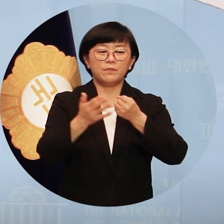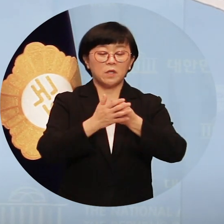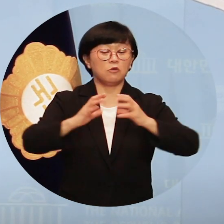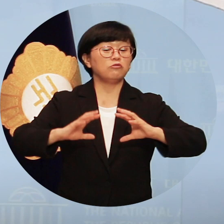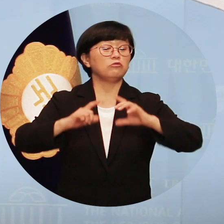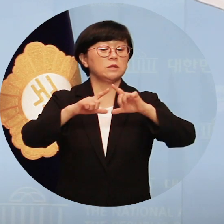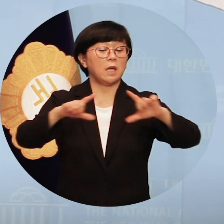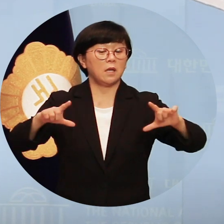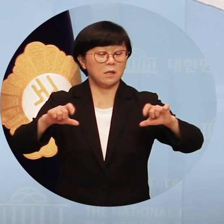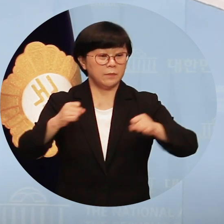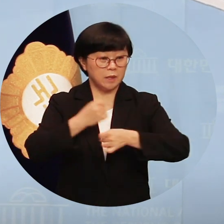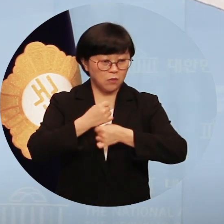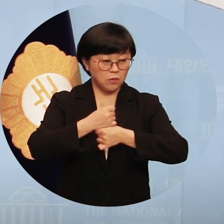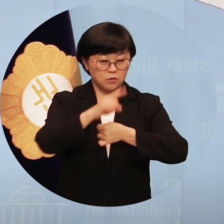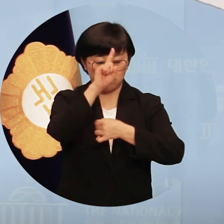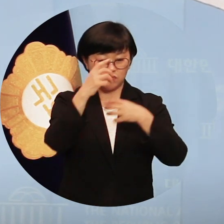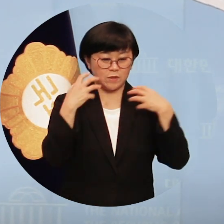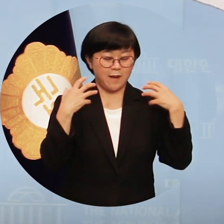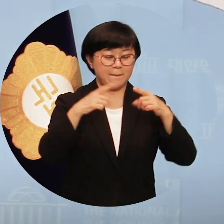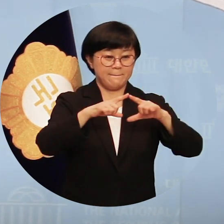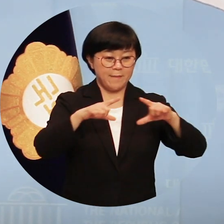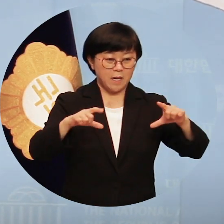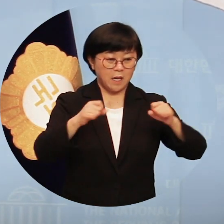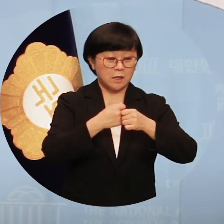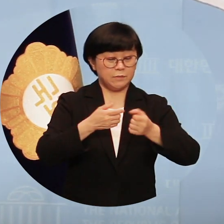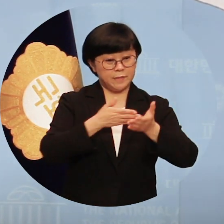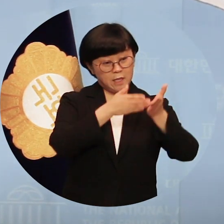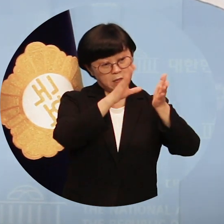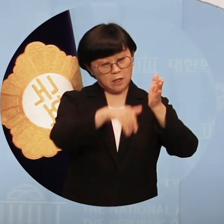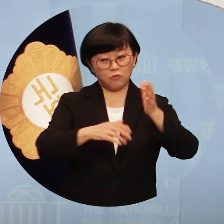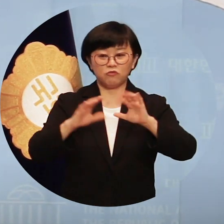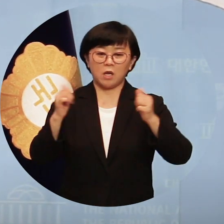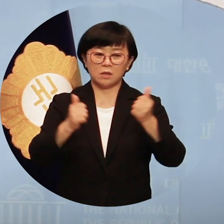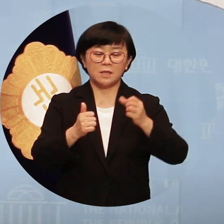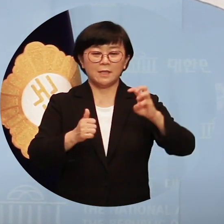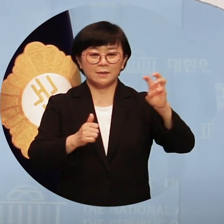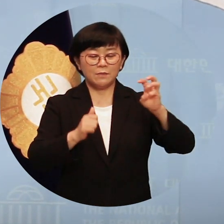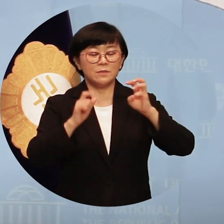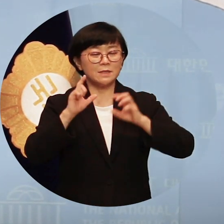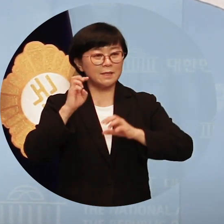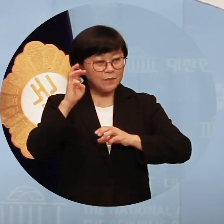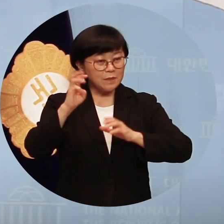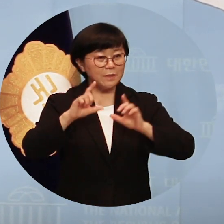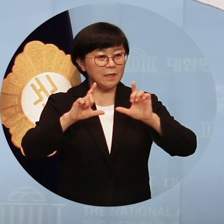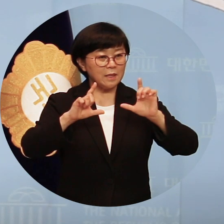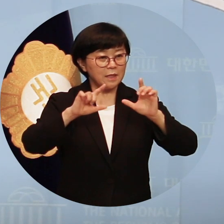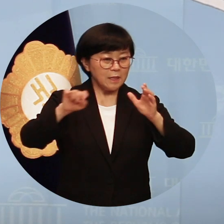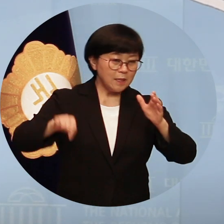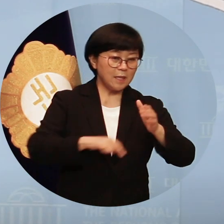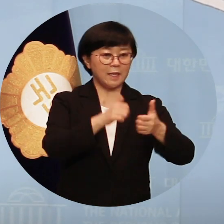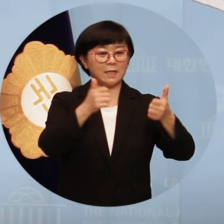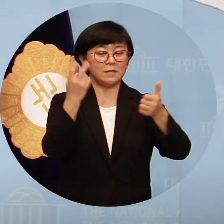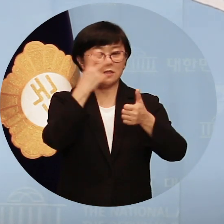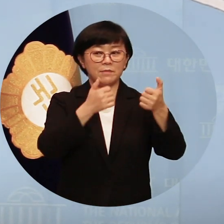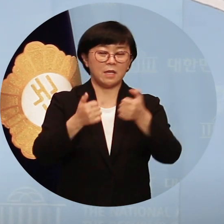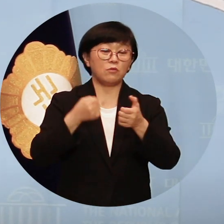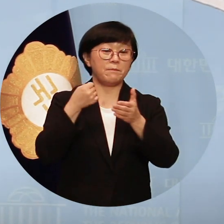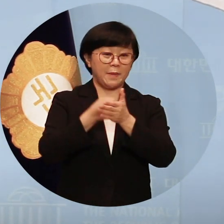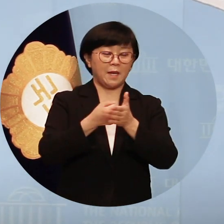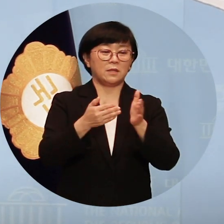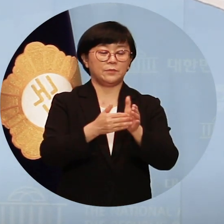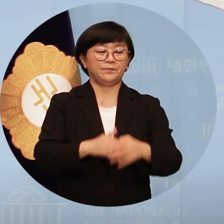발행안을 제출할 경우 국회는 30일 이내에 심의하도록 못 박았습니다. 또한 재난에 대응하기 위한